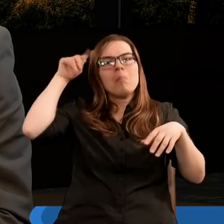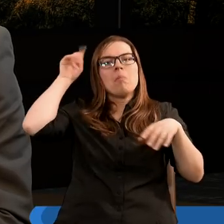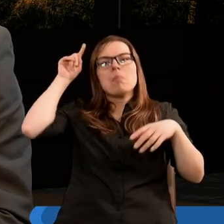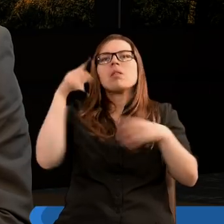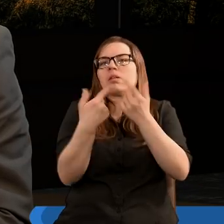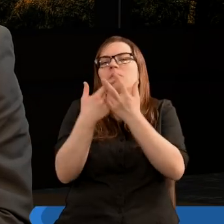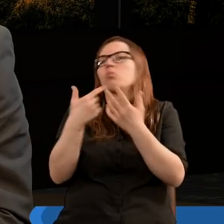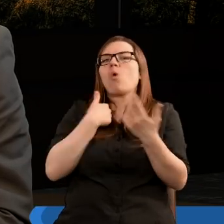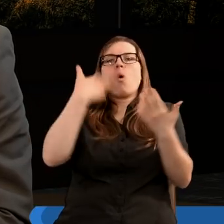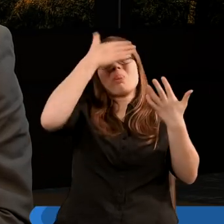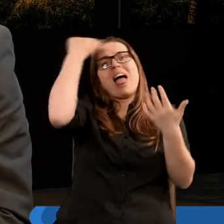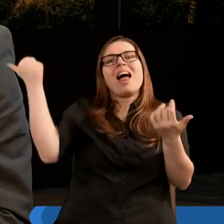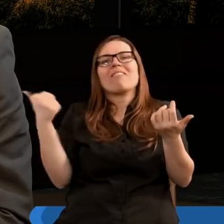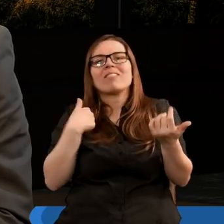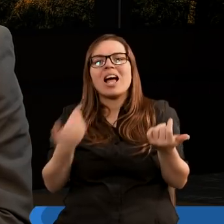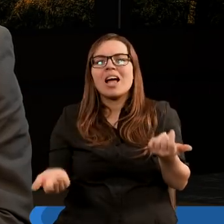Jeżeli,